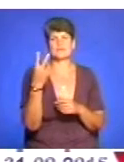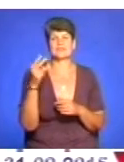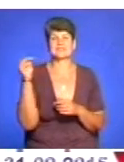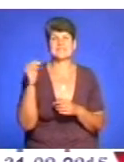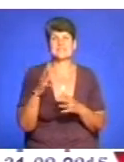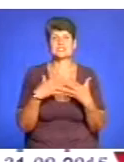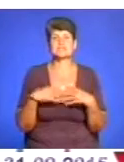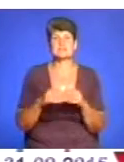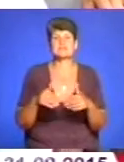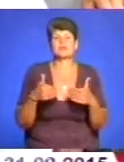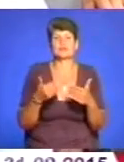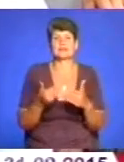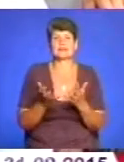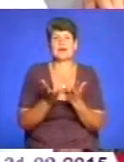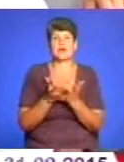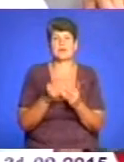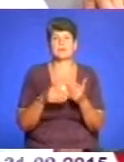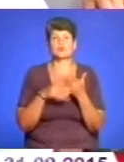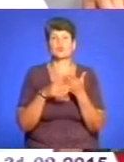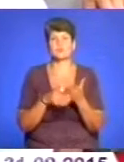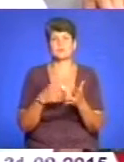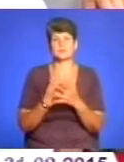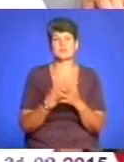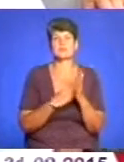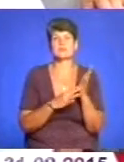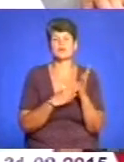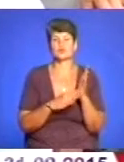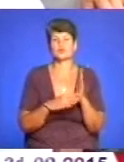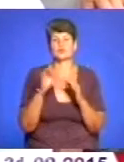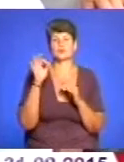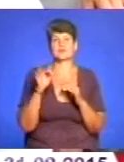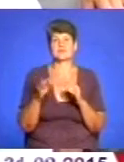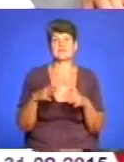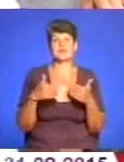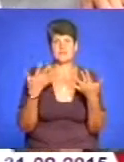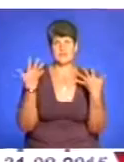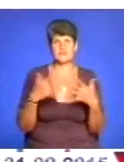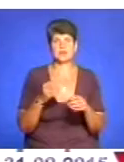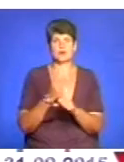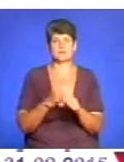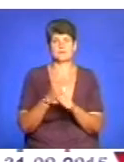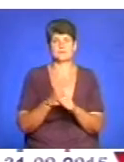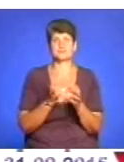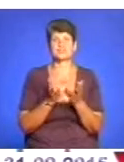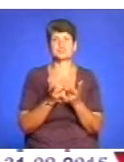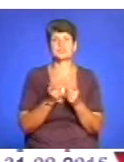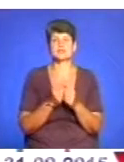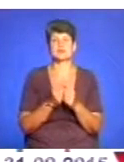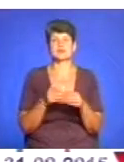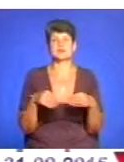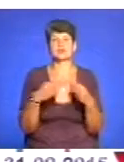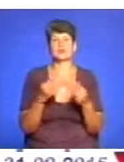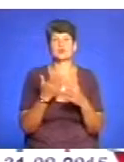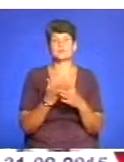сімей звернулися за нарахуванням допомоги. Майже 90% звернень вже опрацьовано. Численість одержувачів субсидій